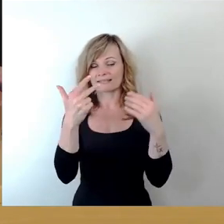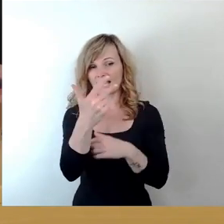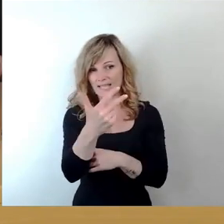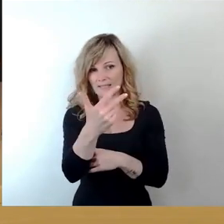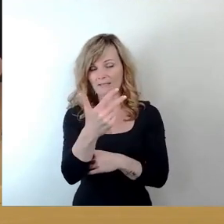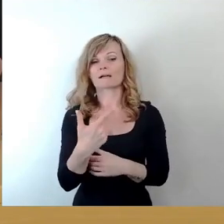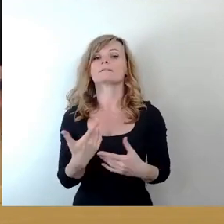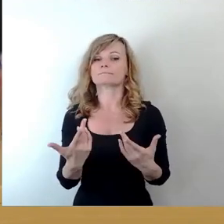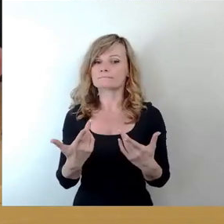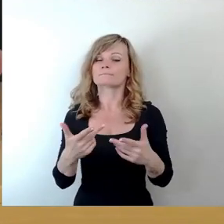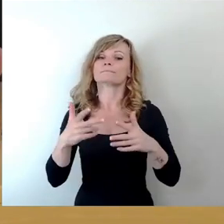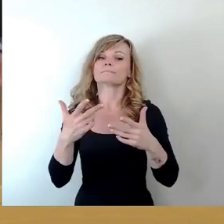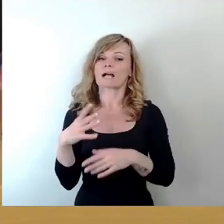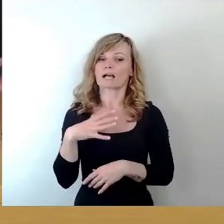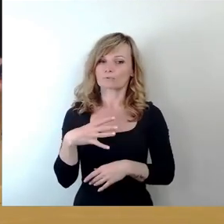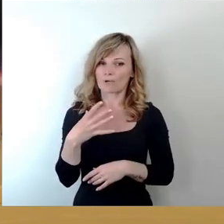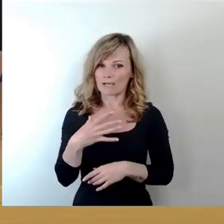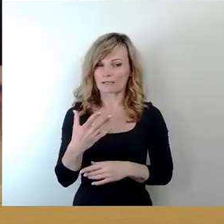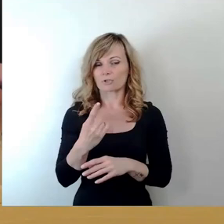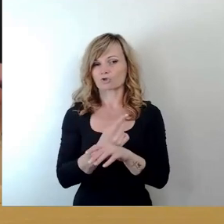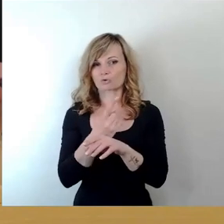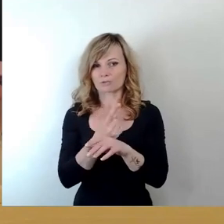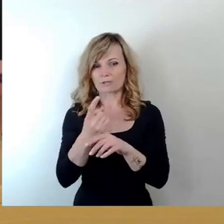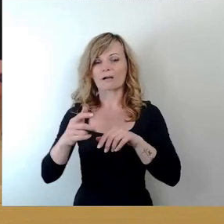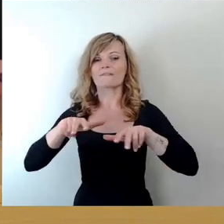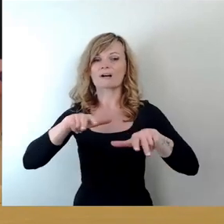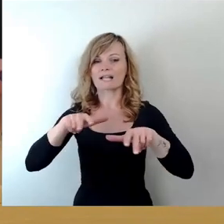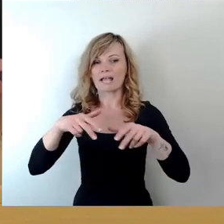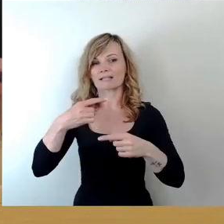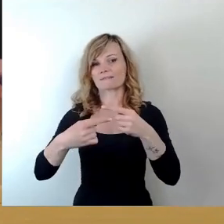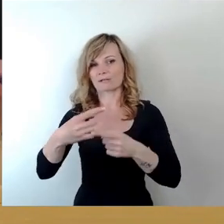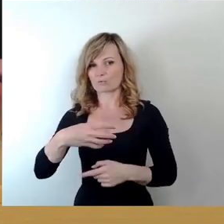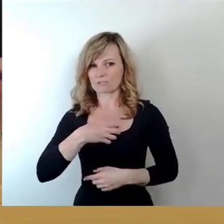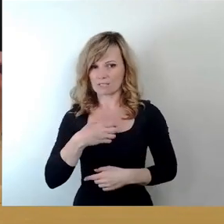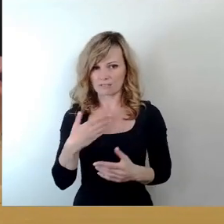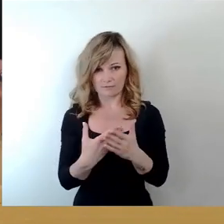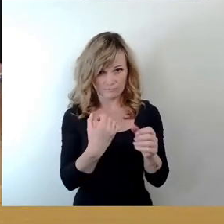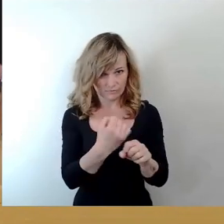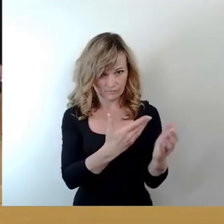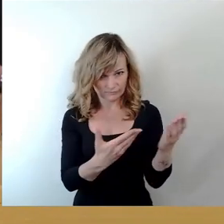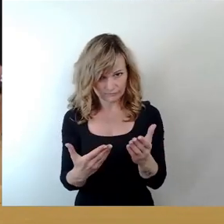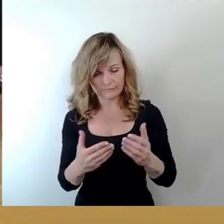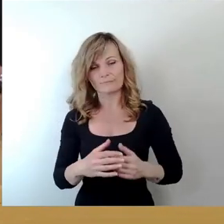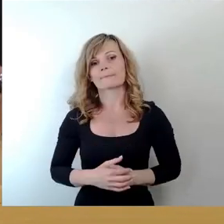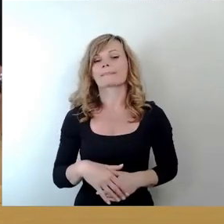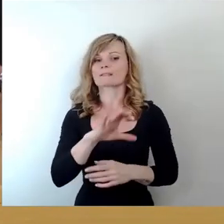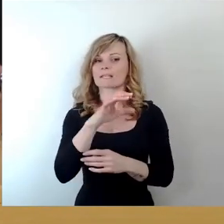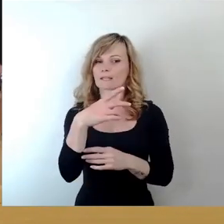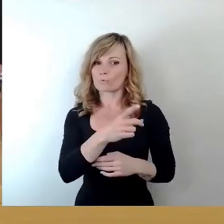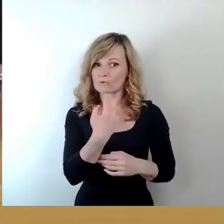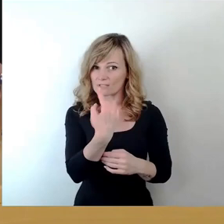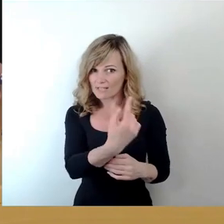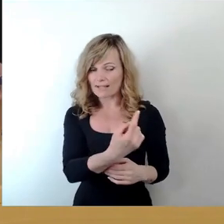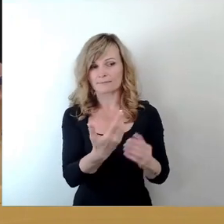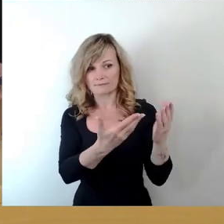verkehrlichen Entwicklung in Dresden durchführen. Nach dem Einreicher, damit sich alle ein Stück weit vorbereiten